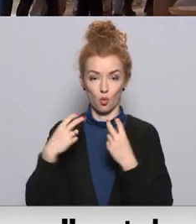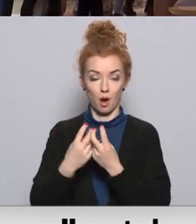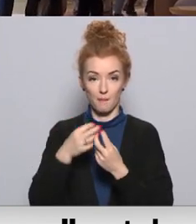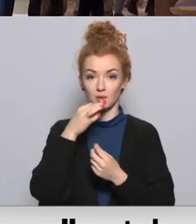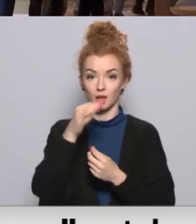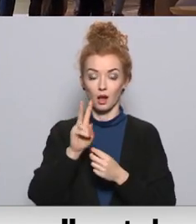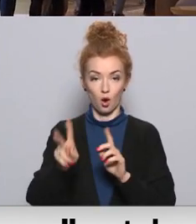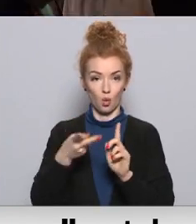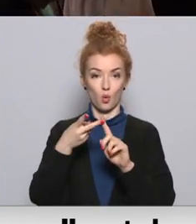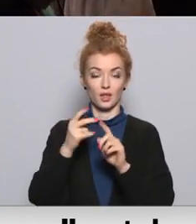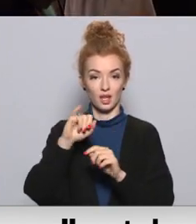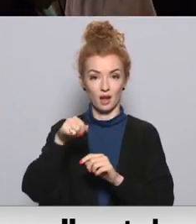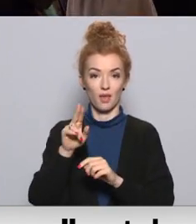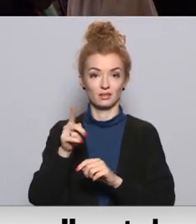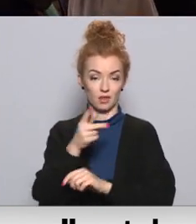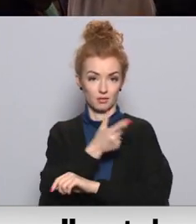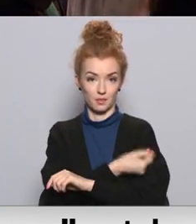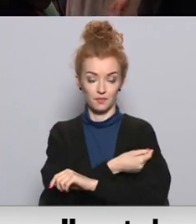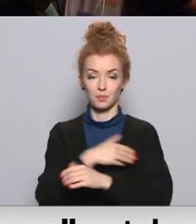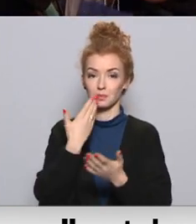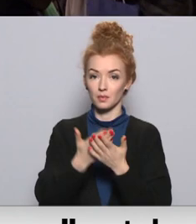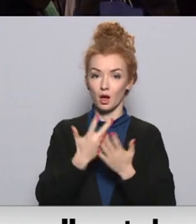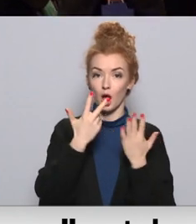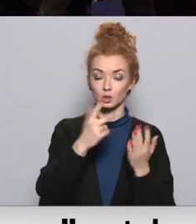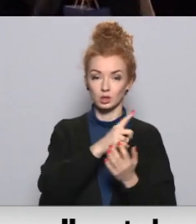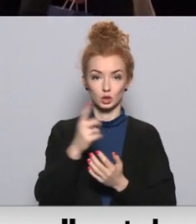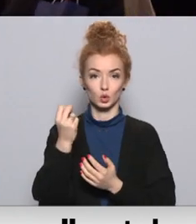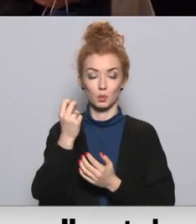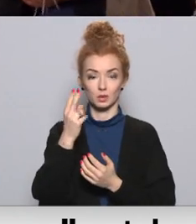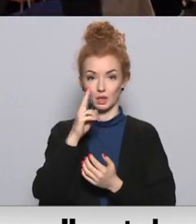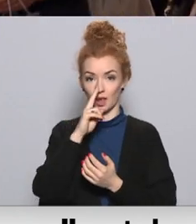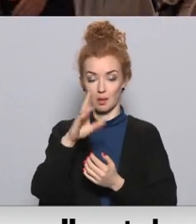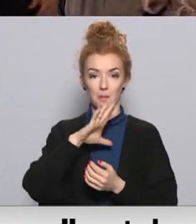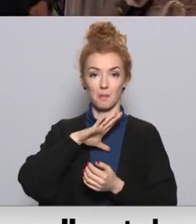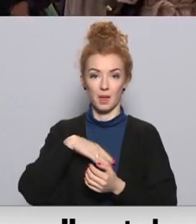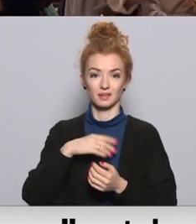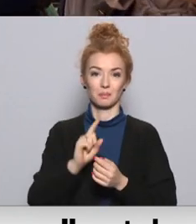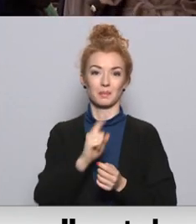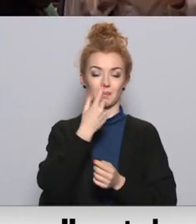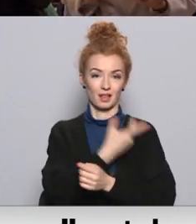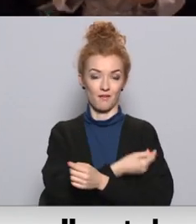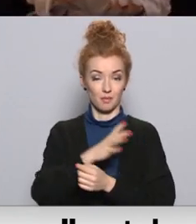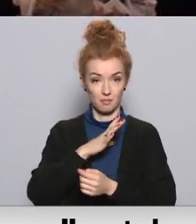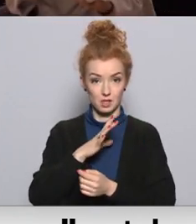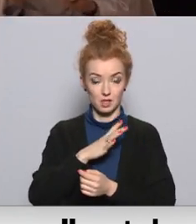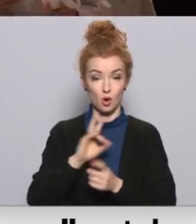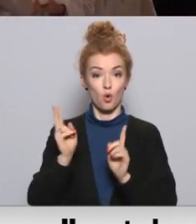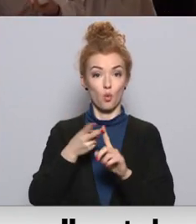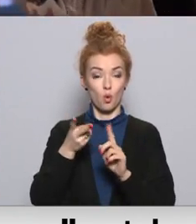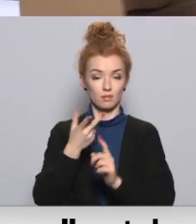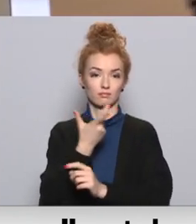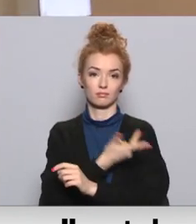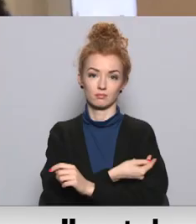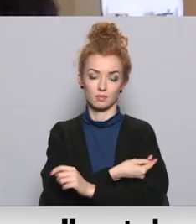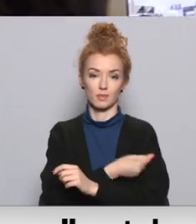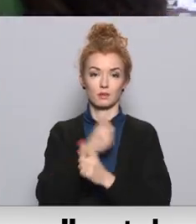vakcīnas dēva ieteikta 8 līdz 12 nedēļu pēc pirmās dēvas vai vēlāk. Kā otru poti iesaka kādu no